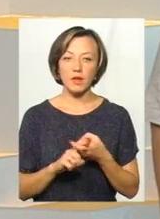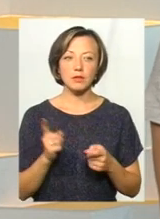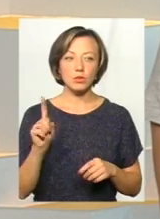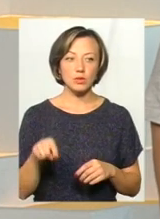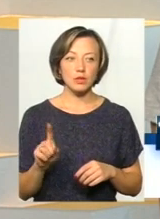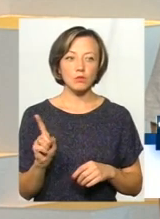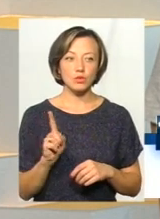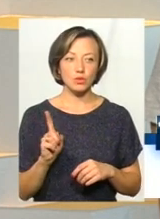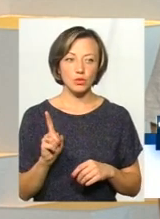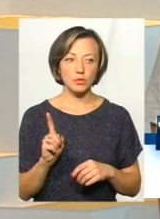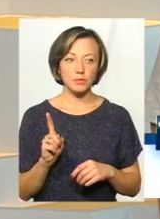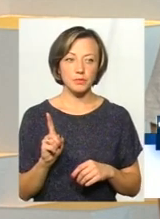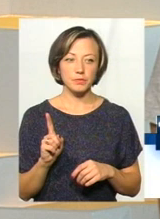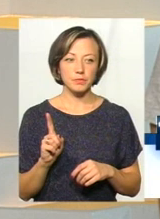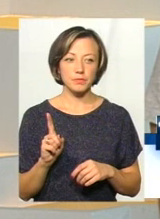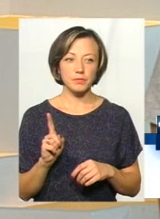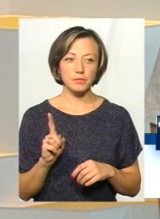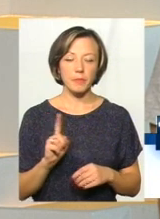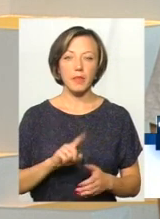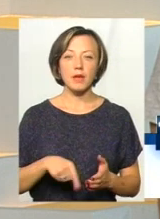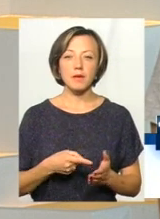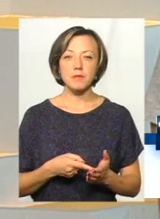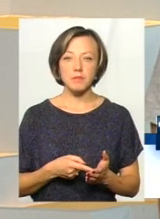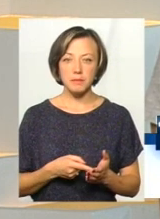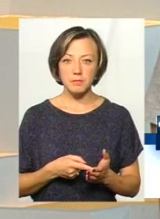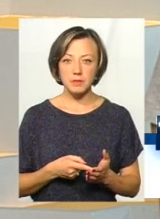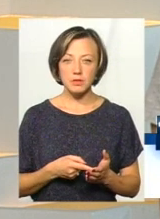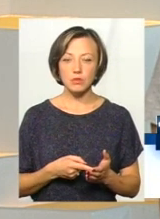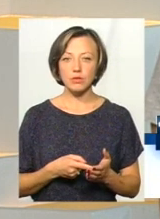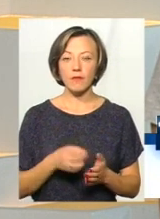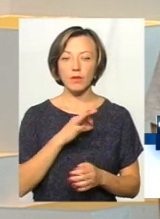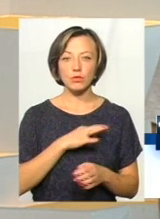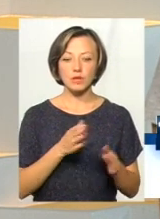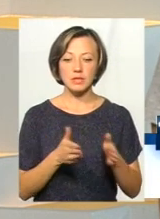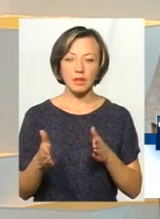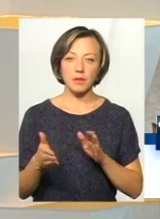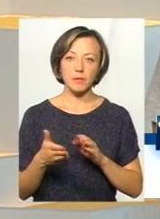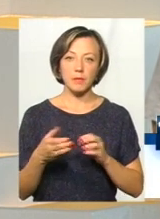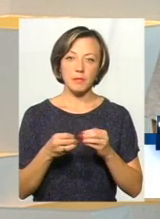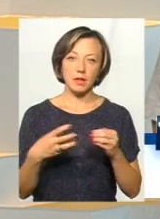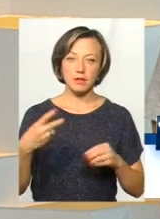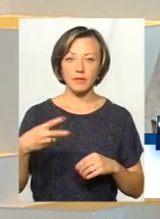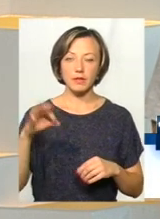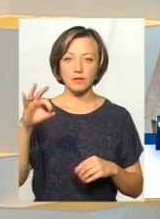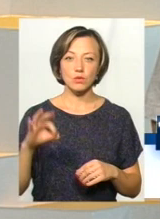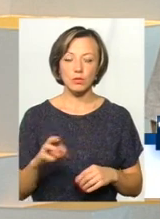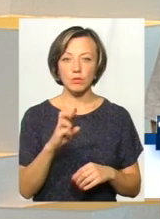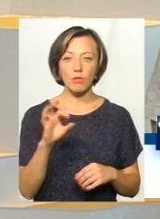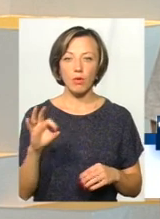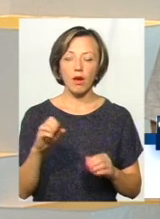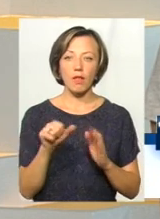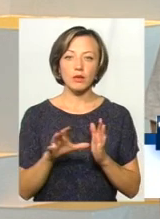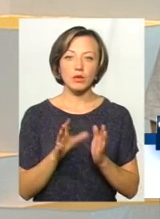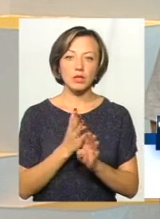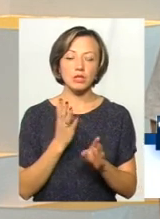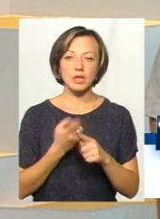місто використовує систему десь на відсотки, можливо, 15-20. Бо електронна черга